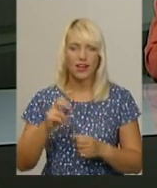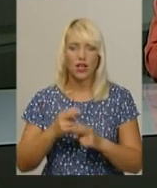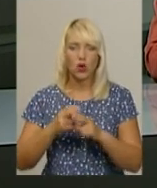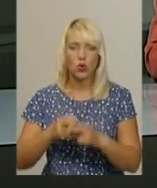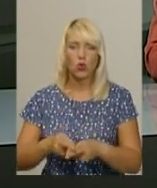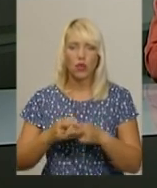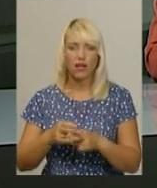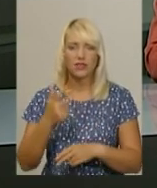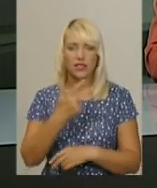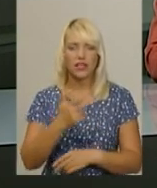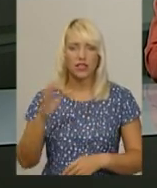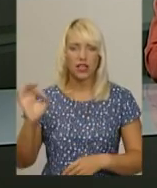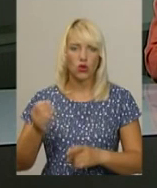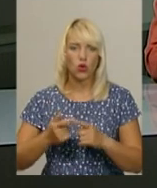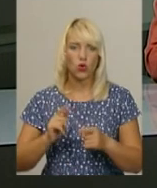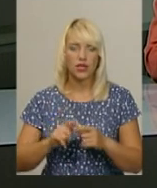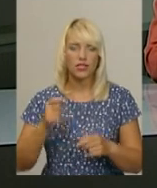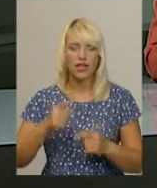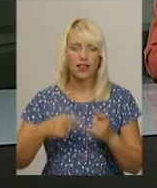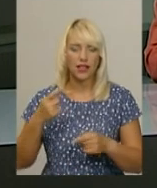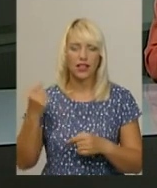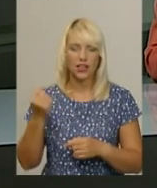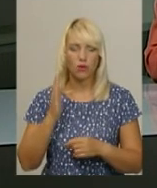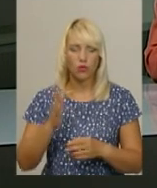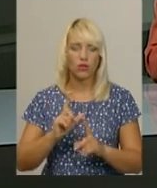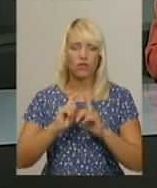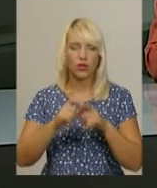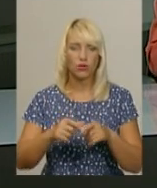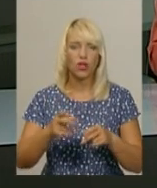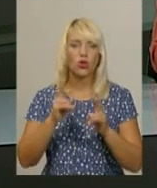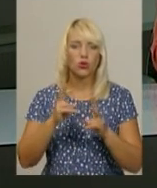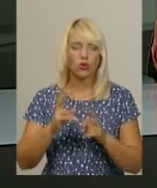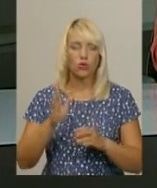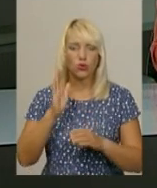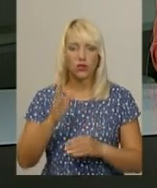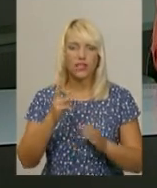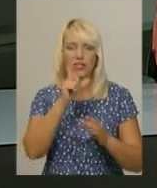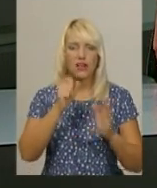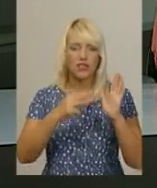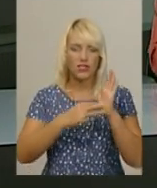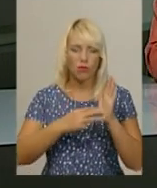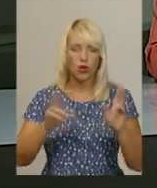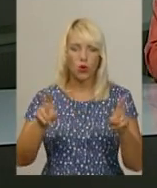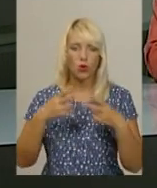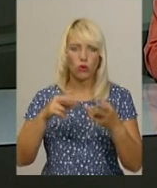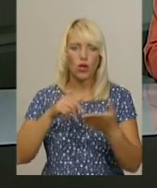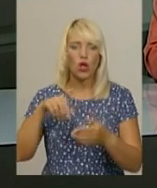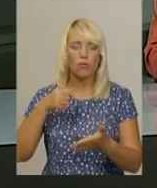-0. За тиждень команди матимуть матчі відповіді, тоді ж стане відомо, хто з восьми клубів вийшов до півфіналу.